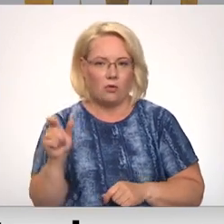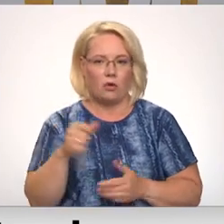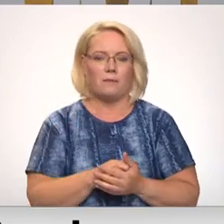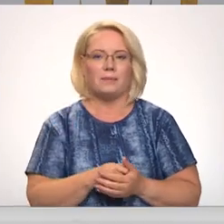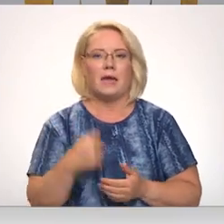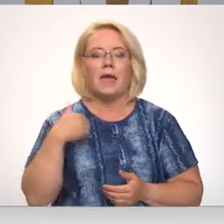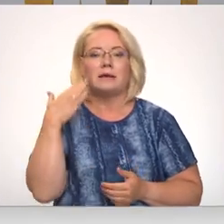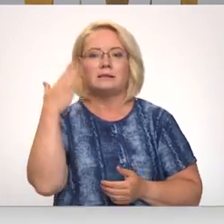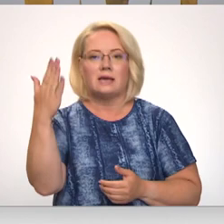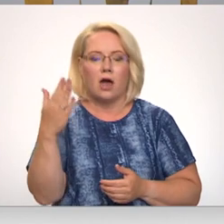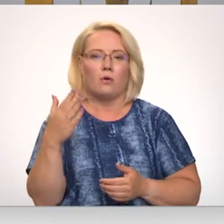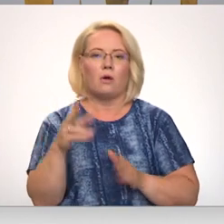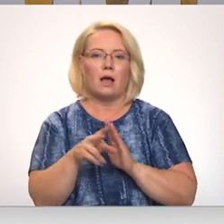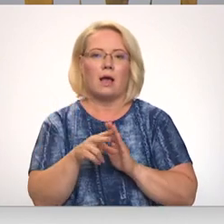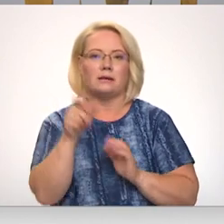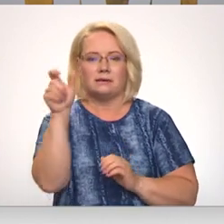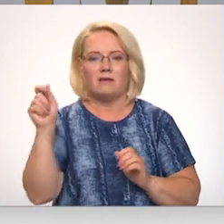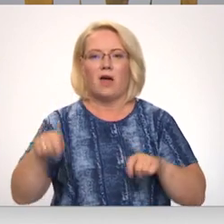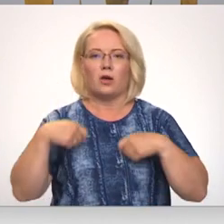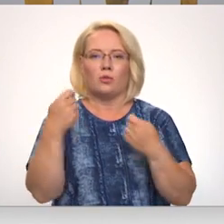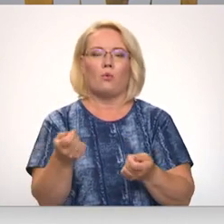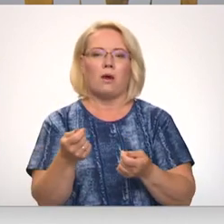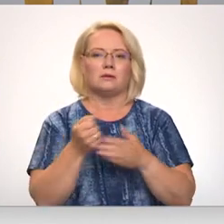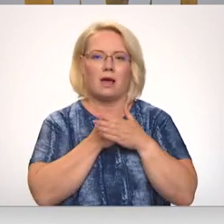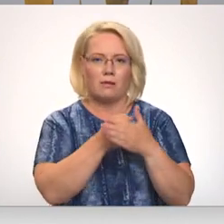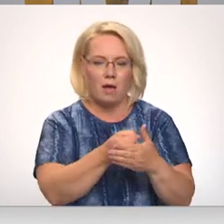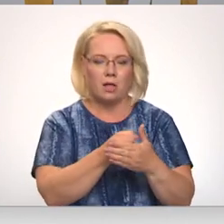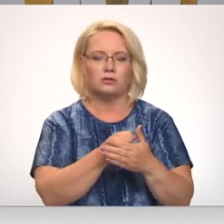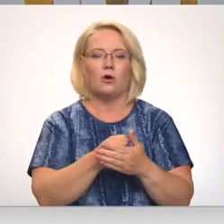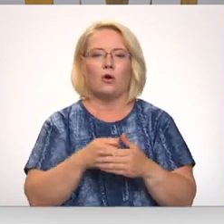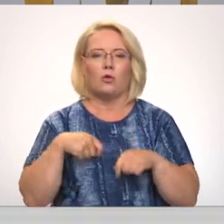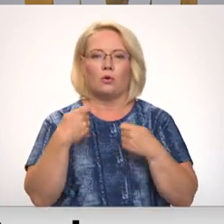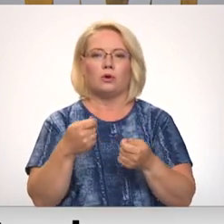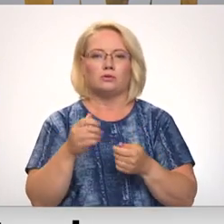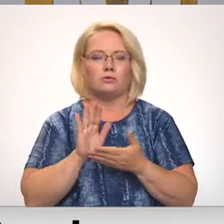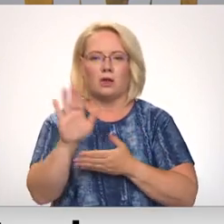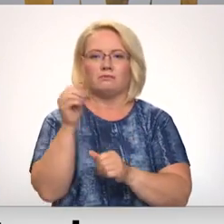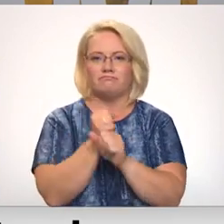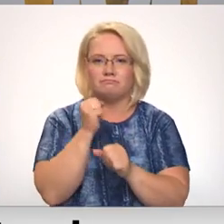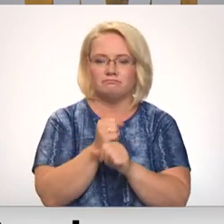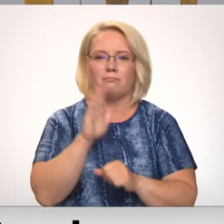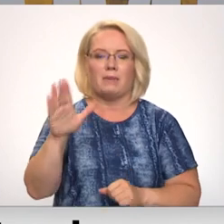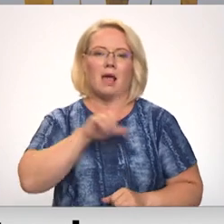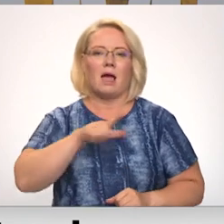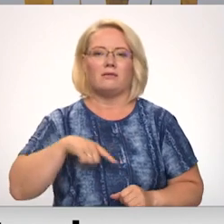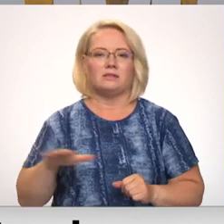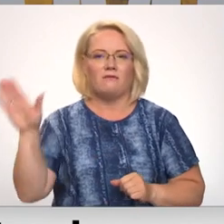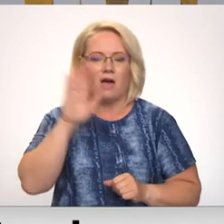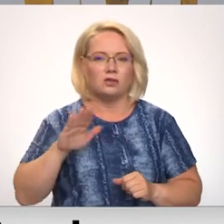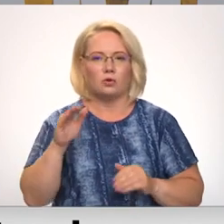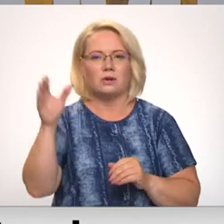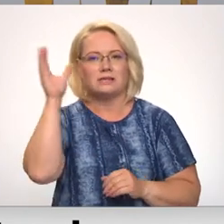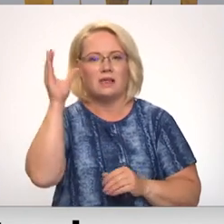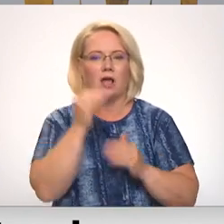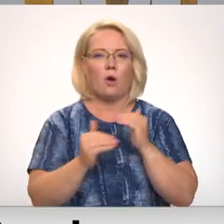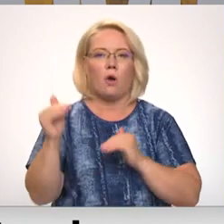mandātu un spēju doties uz priekšu strādāt pie latviskas valsts, pie Latvijas, kurā zinātnie un augstāka izglītība